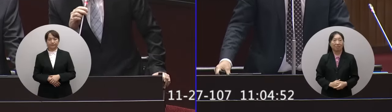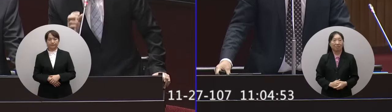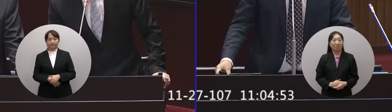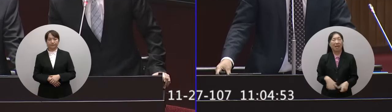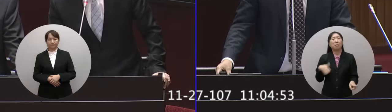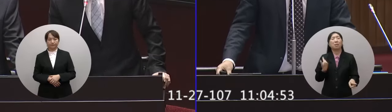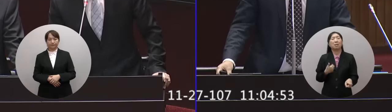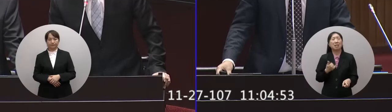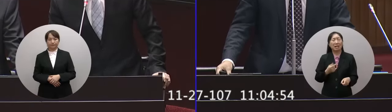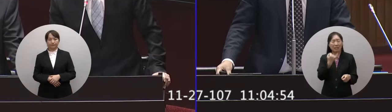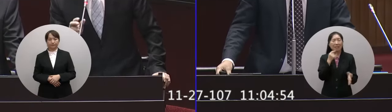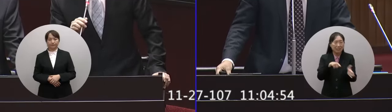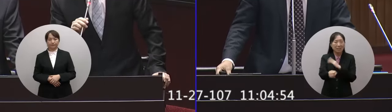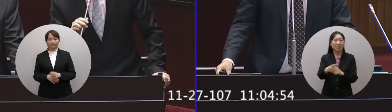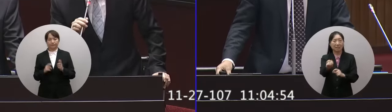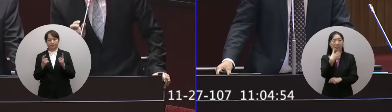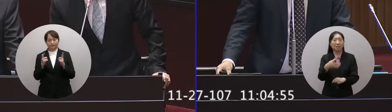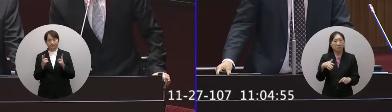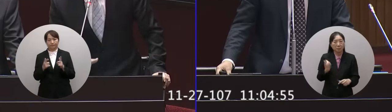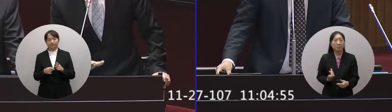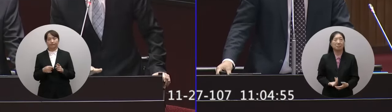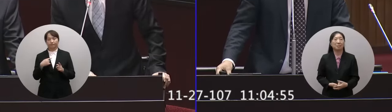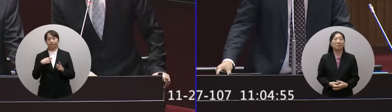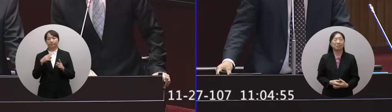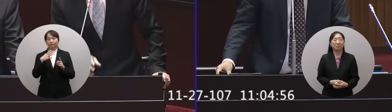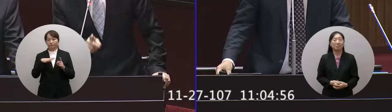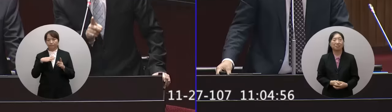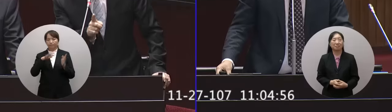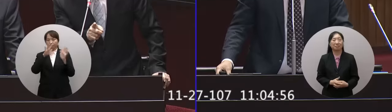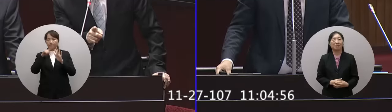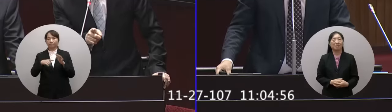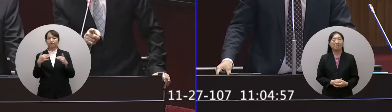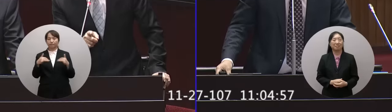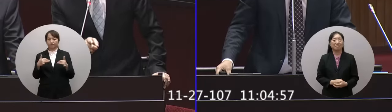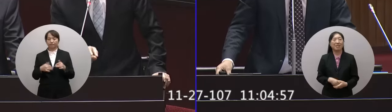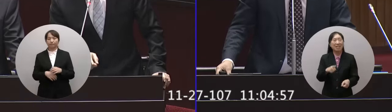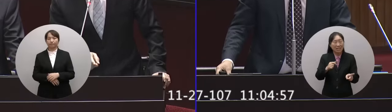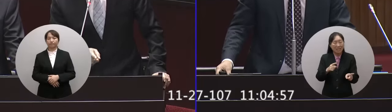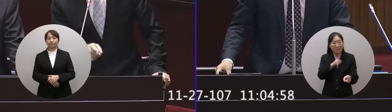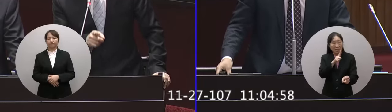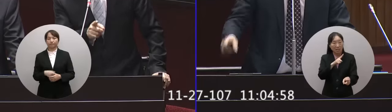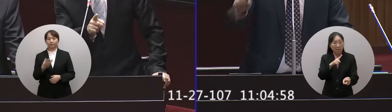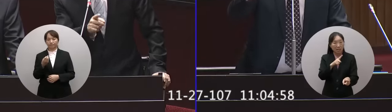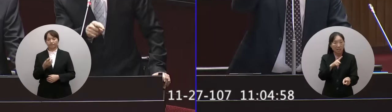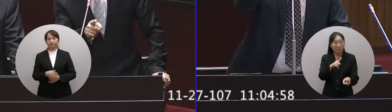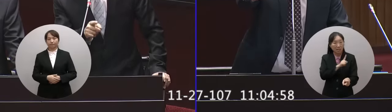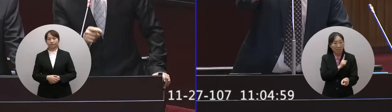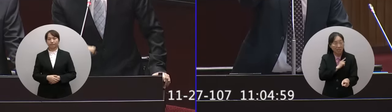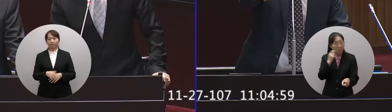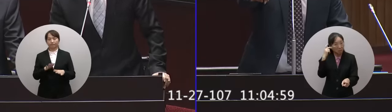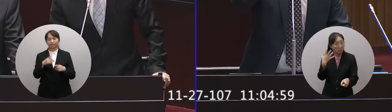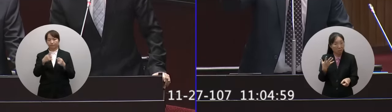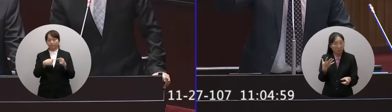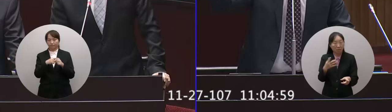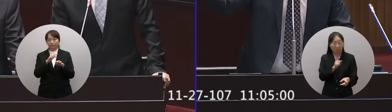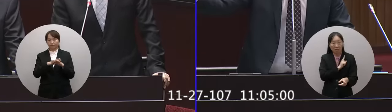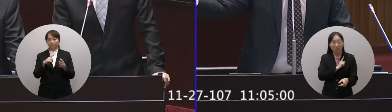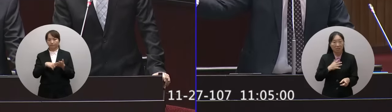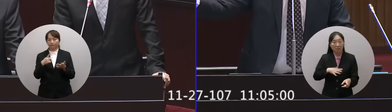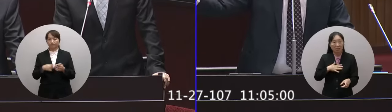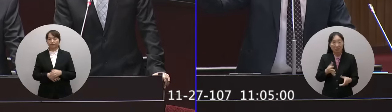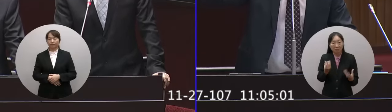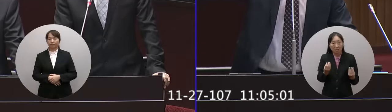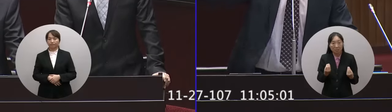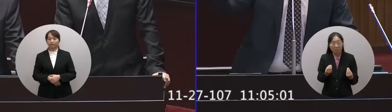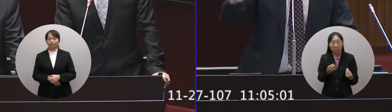不知道就說不知道吧不是這個我了解是沒有但是他現在你了解是沒有好來來來我等一下齁給部長